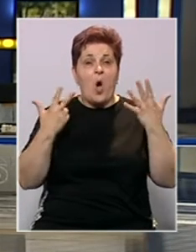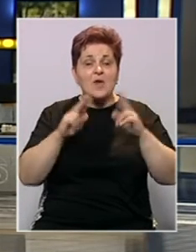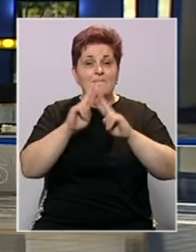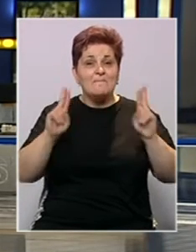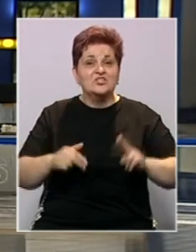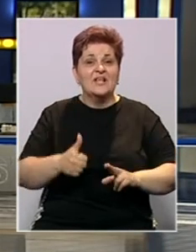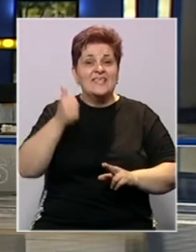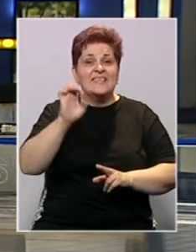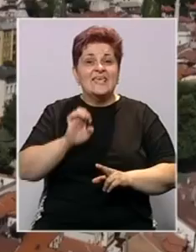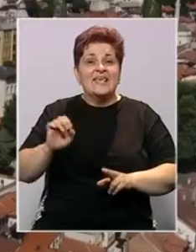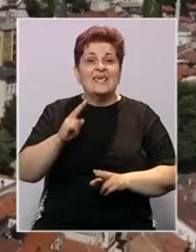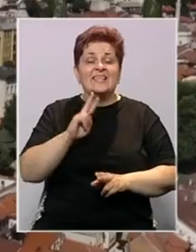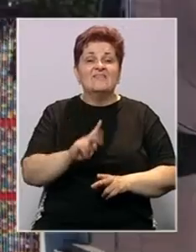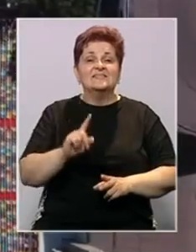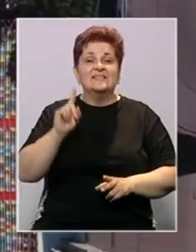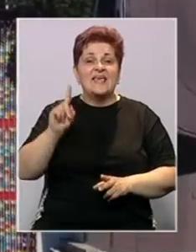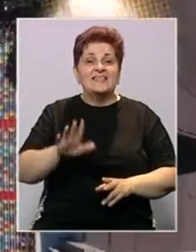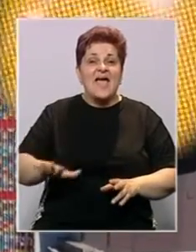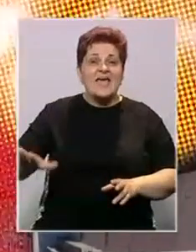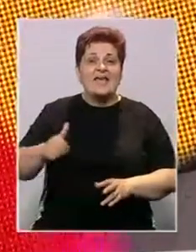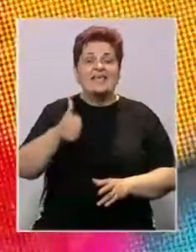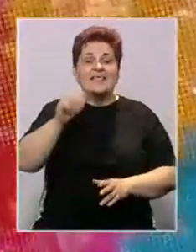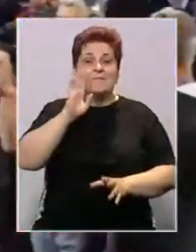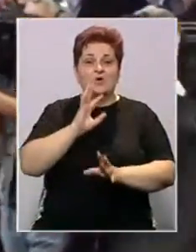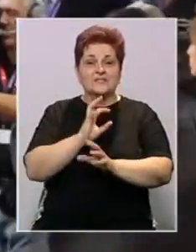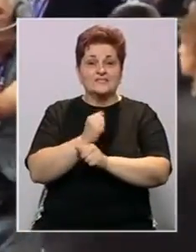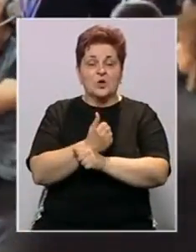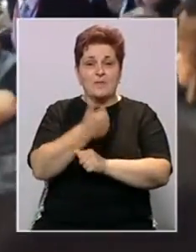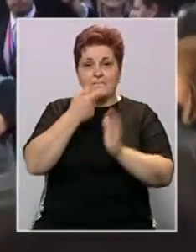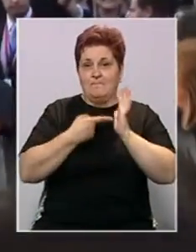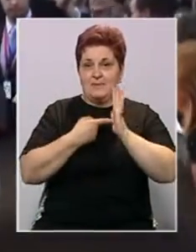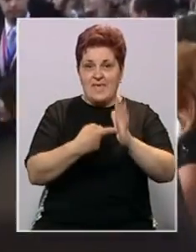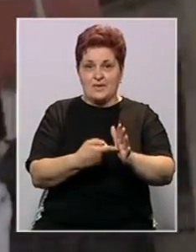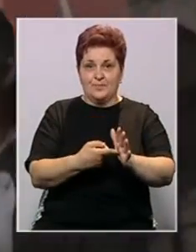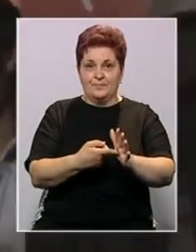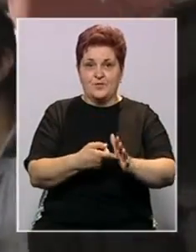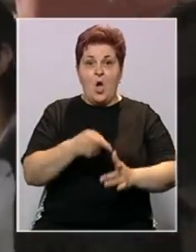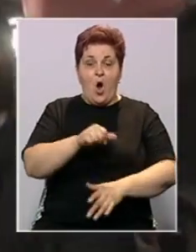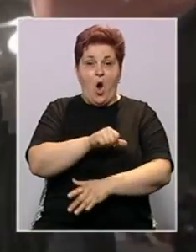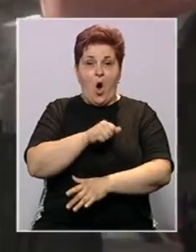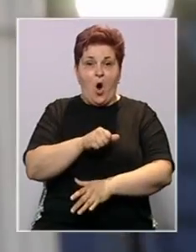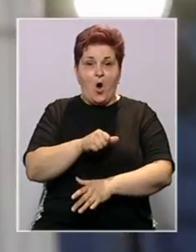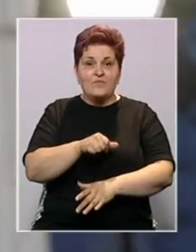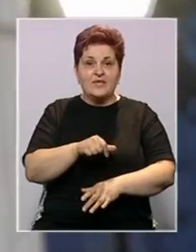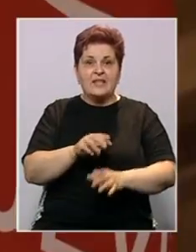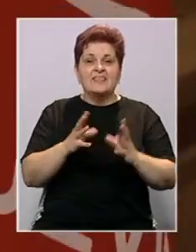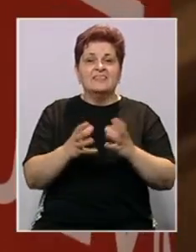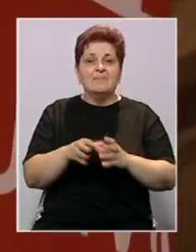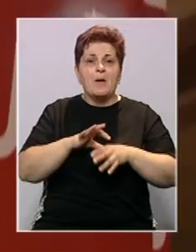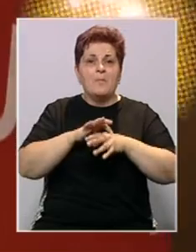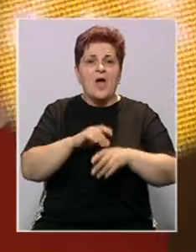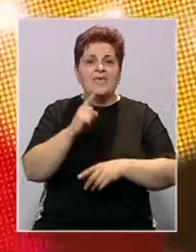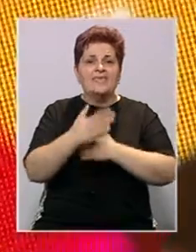8 međunarodnu, 1 evropsku, 21 regionalnu i 1 bosansko-hercegovačku premijeru. Ove godine selekcioni tim pod